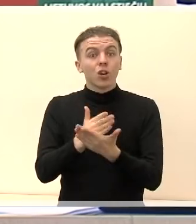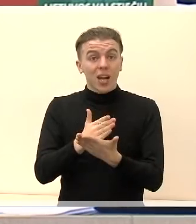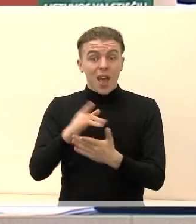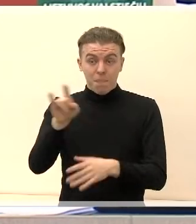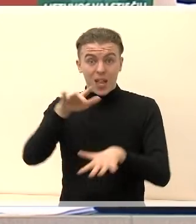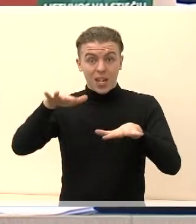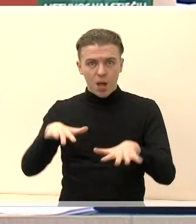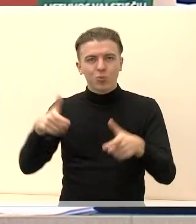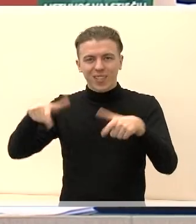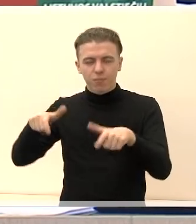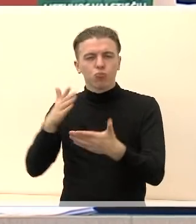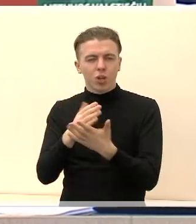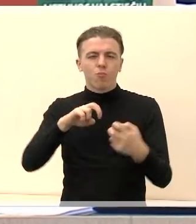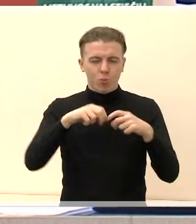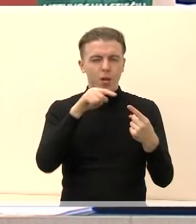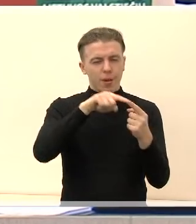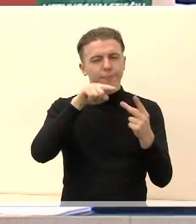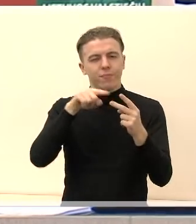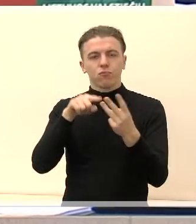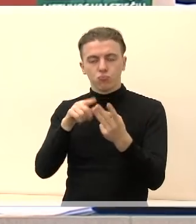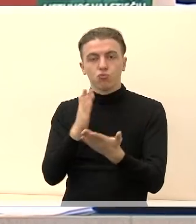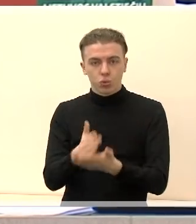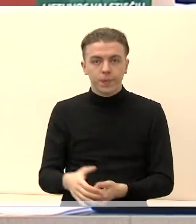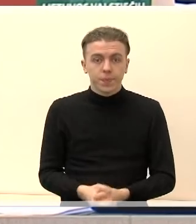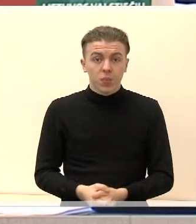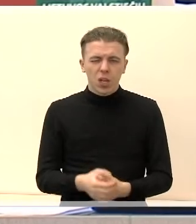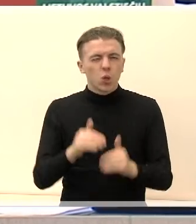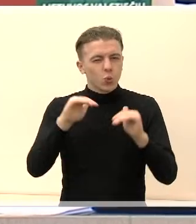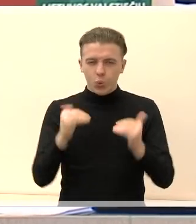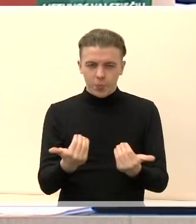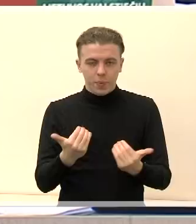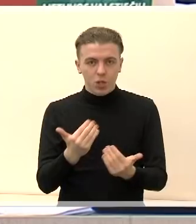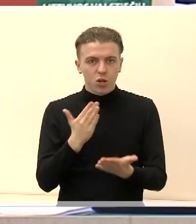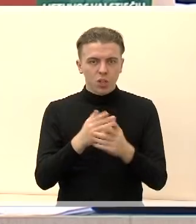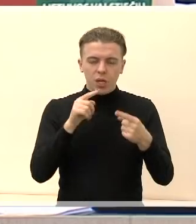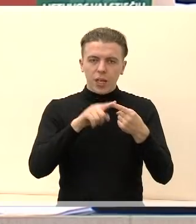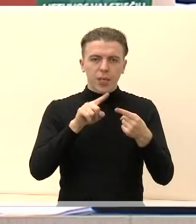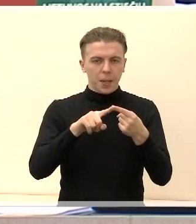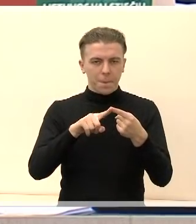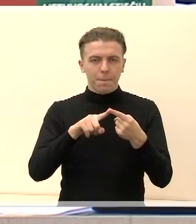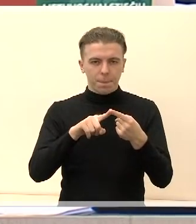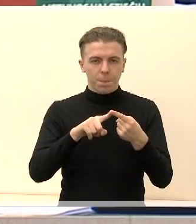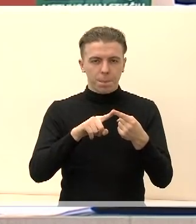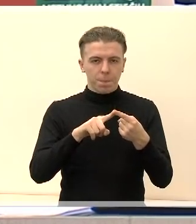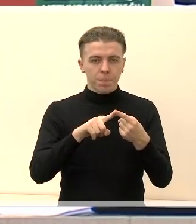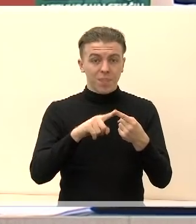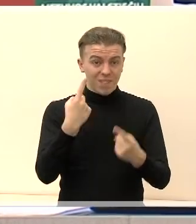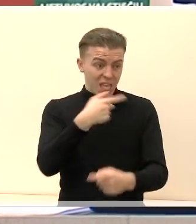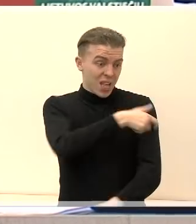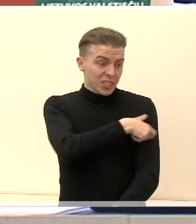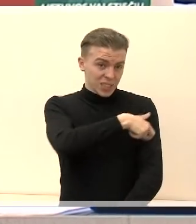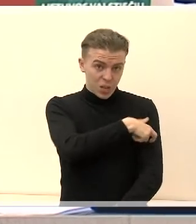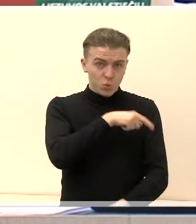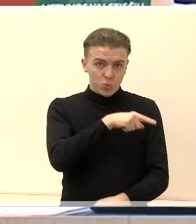vildybi keletas problemų. Tai trumpai pirmiausia, tai turbūt neproporcingas vienos seniūnijos,